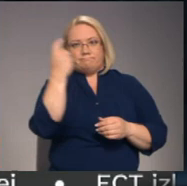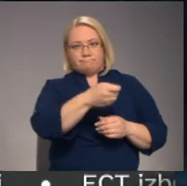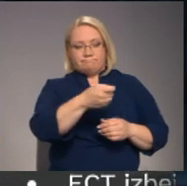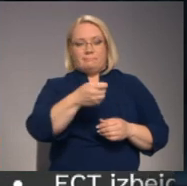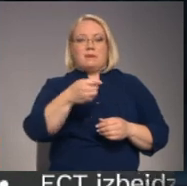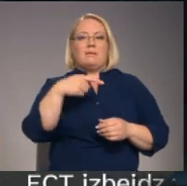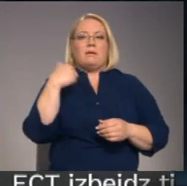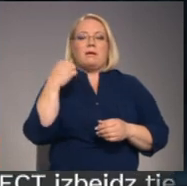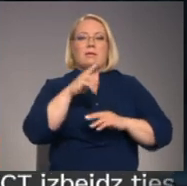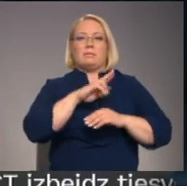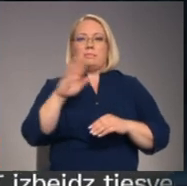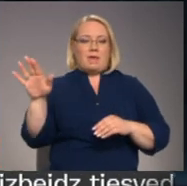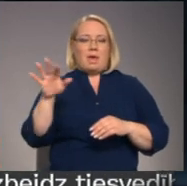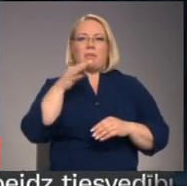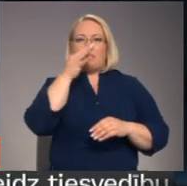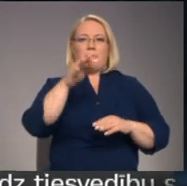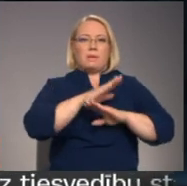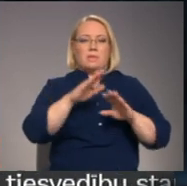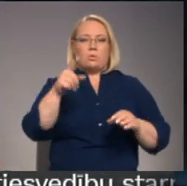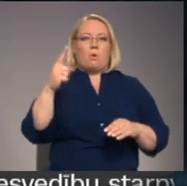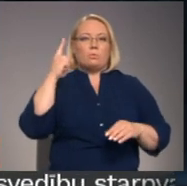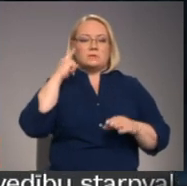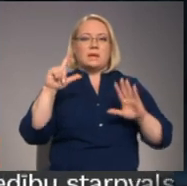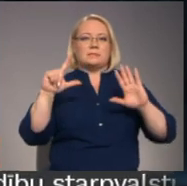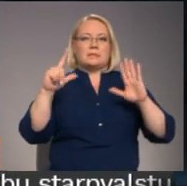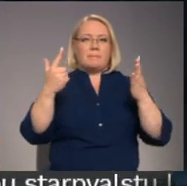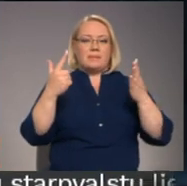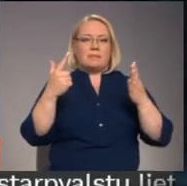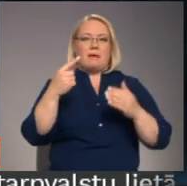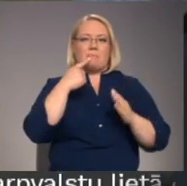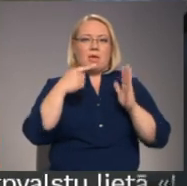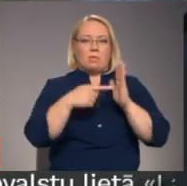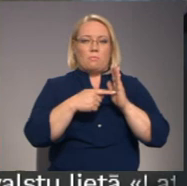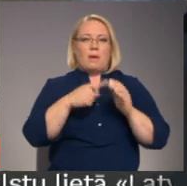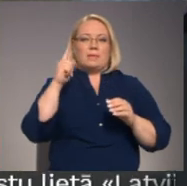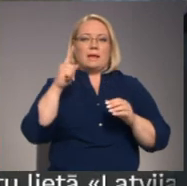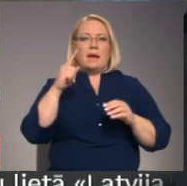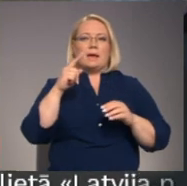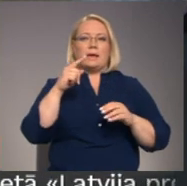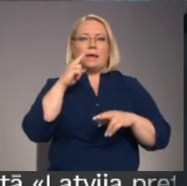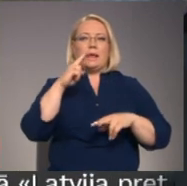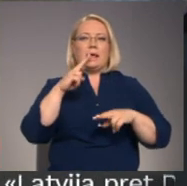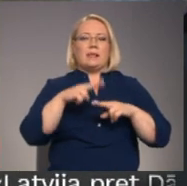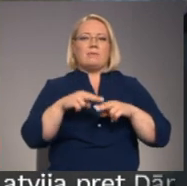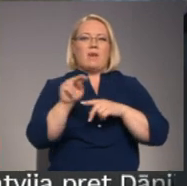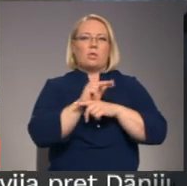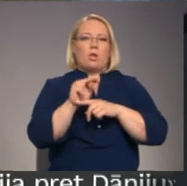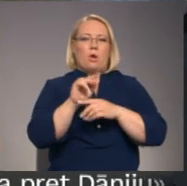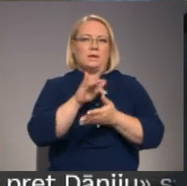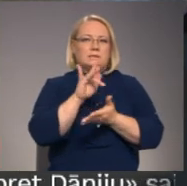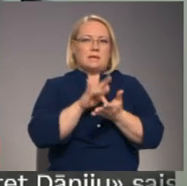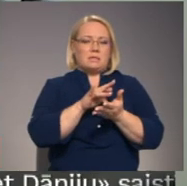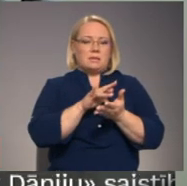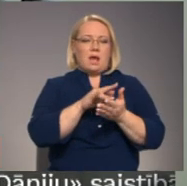to nepateica. Mēs to uzzinājām septītājā datumā no infektologijas centrā. Viņam simptomu nebija nekādu, un septītājā